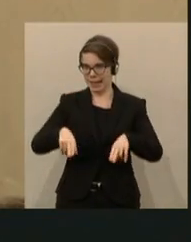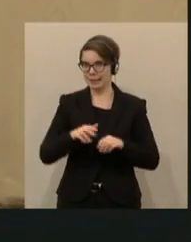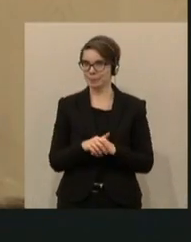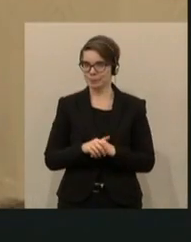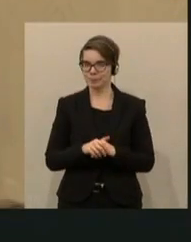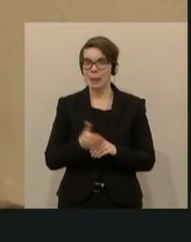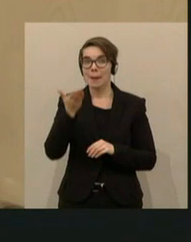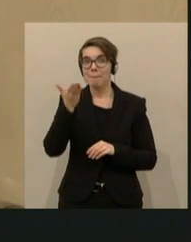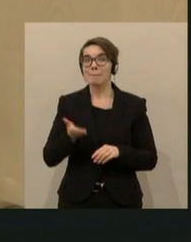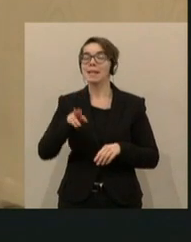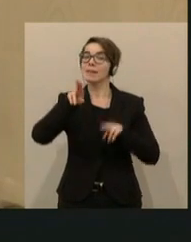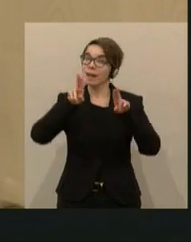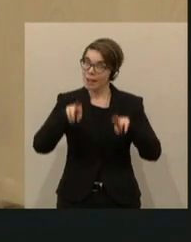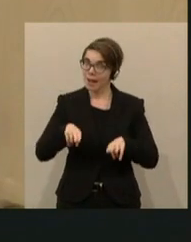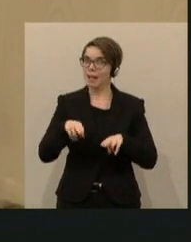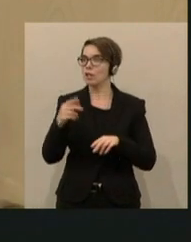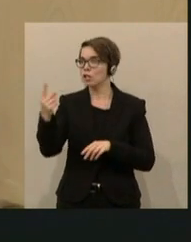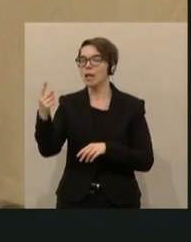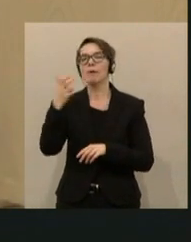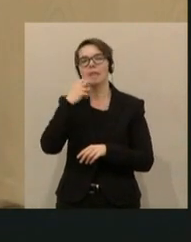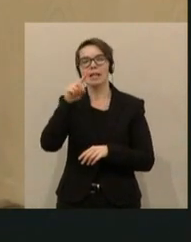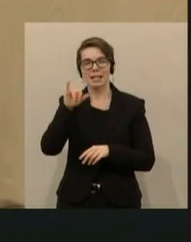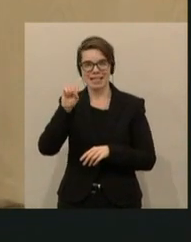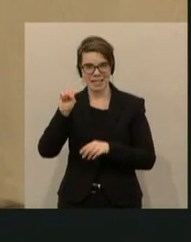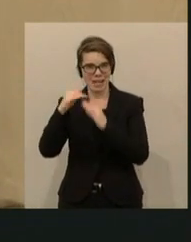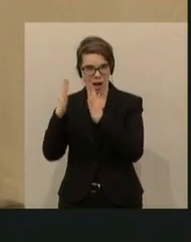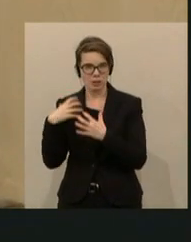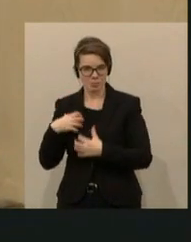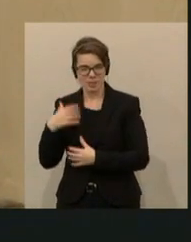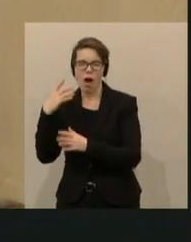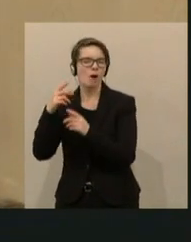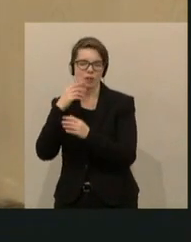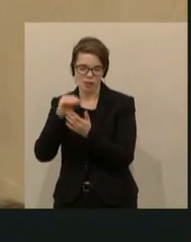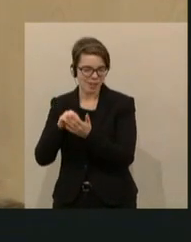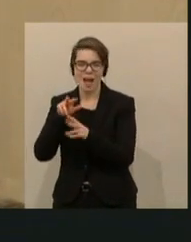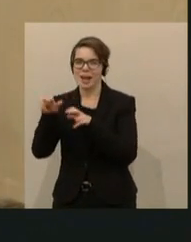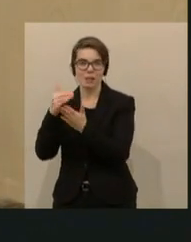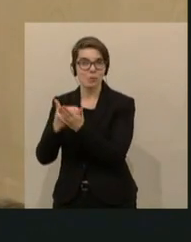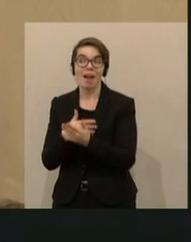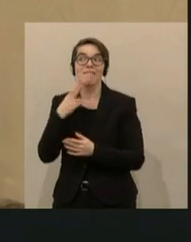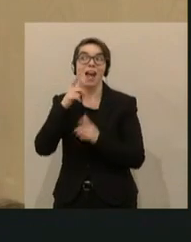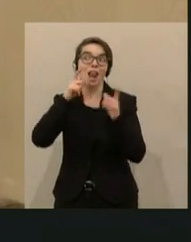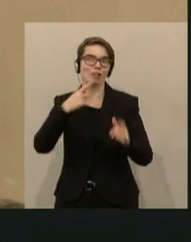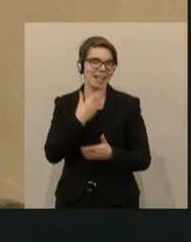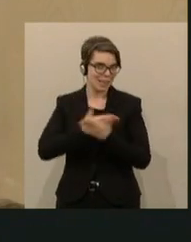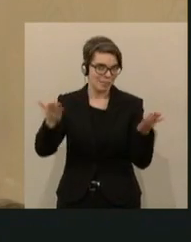Das Mietrecht ist eines, das, was Sie wollen, der Zinshausbesitzer. Und es steht ja drinnen im Regierungsprogramm, sagen hat sich keiner traut.